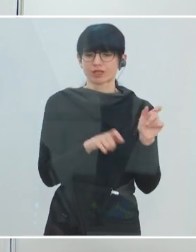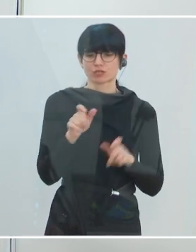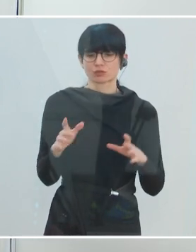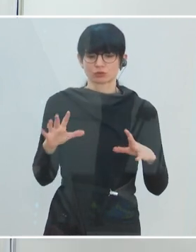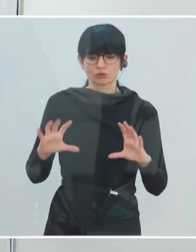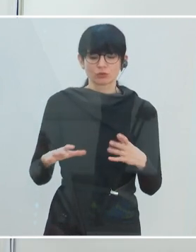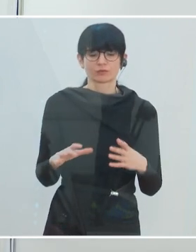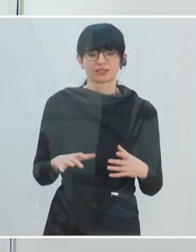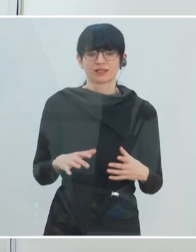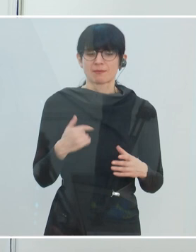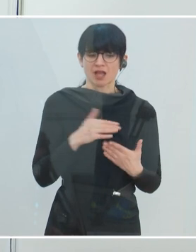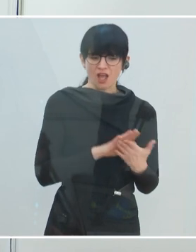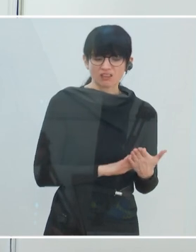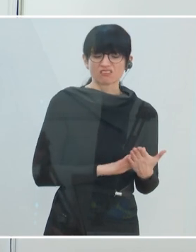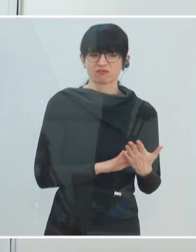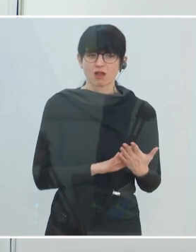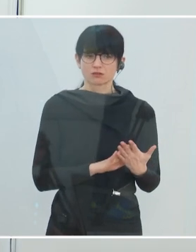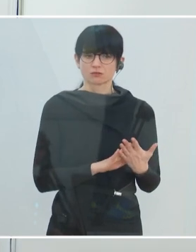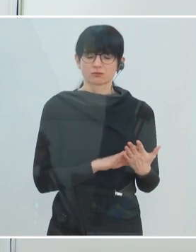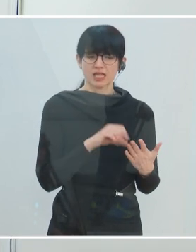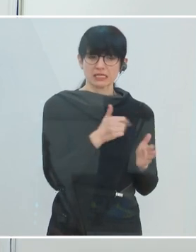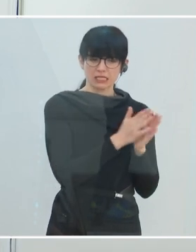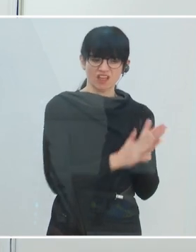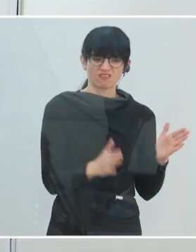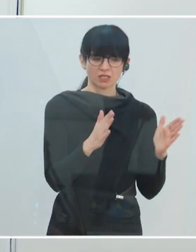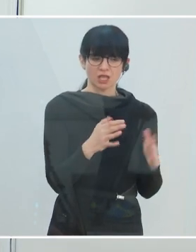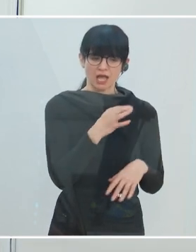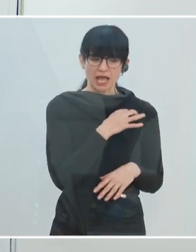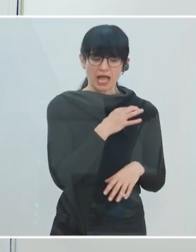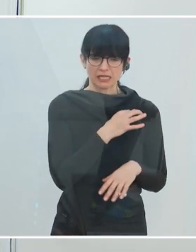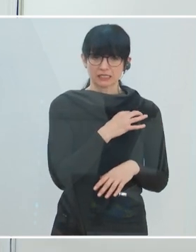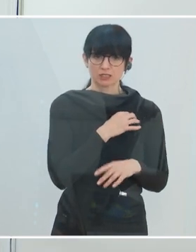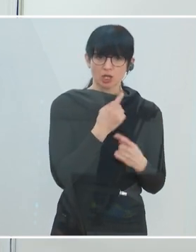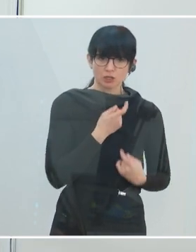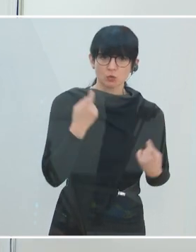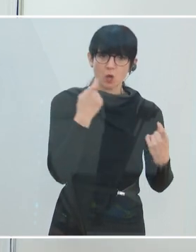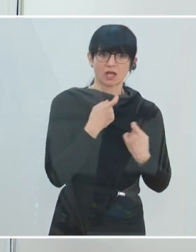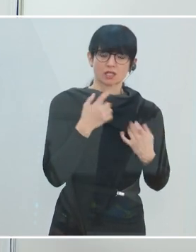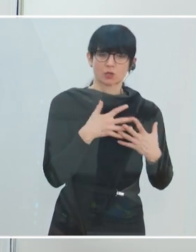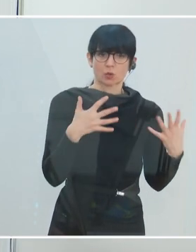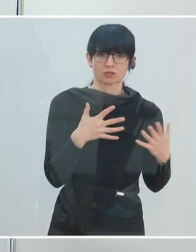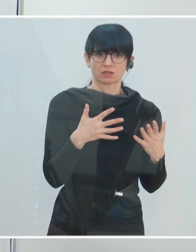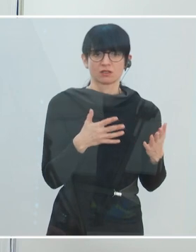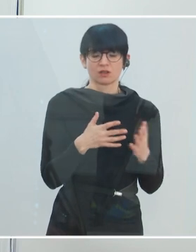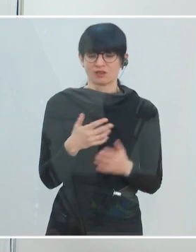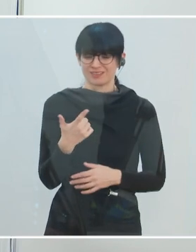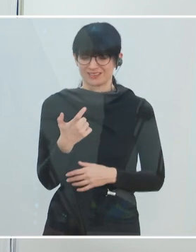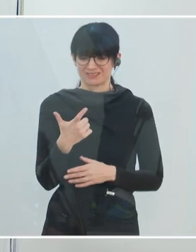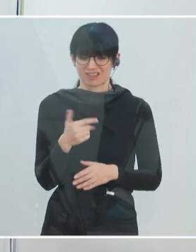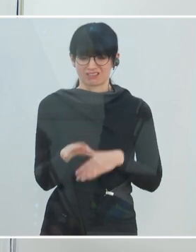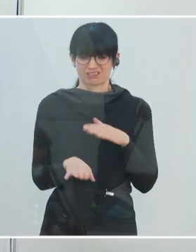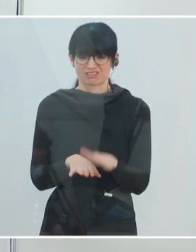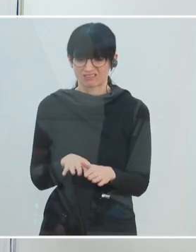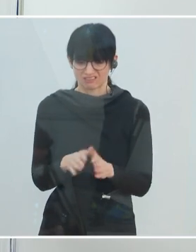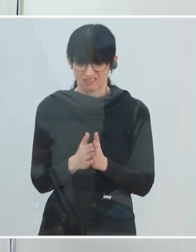da sehen wir, dass während der ersten Phase noch die Angst dominiert hat und die Sorge, ist es jetzt die Machtlosigkeit. Das heißt, die